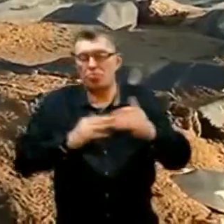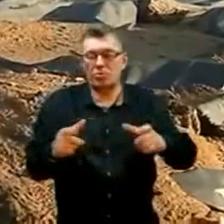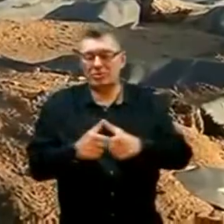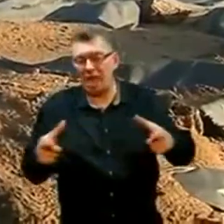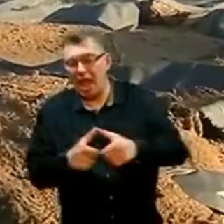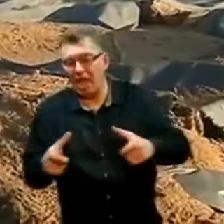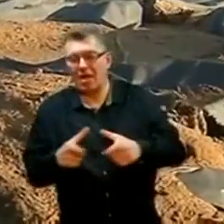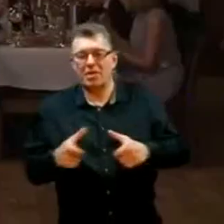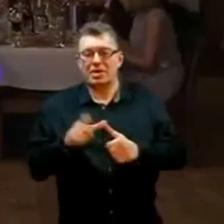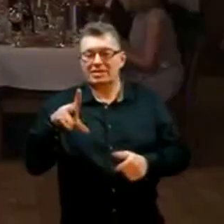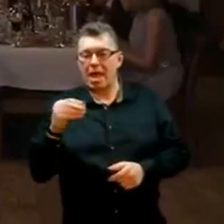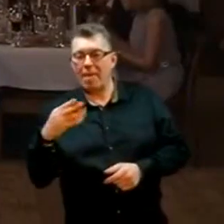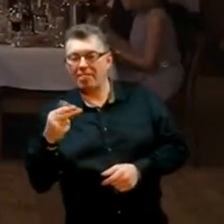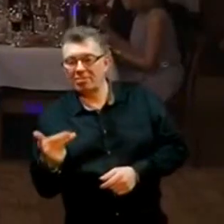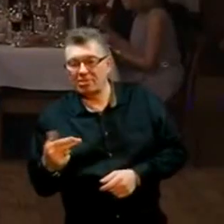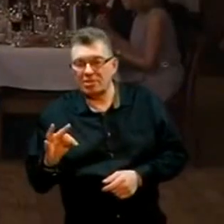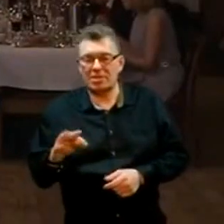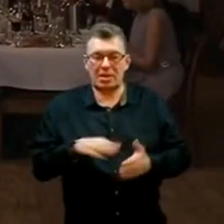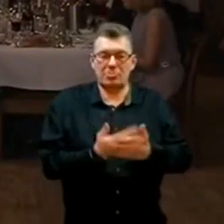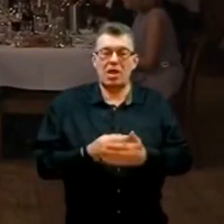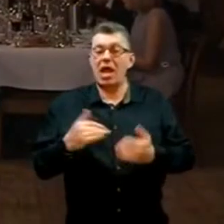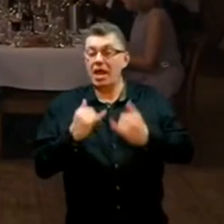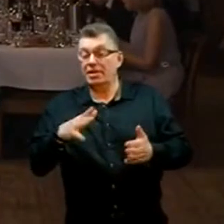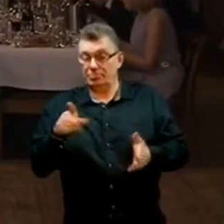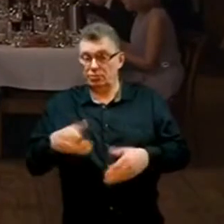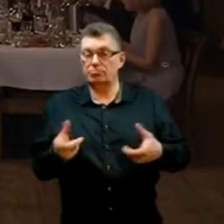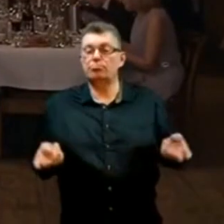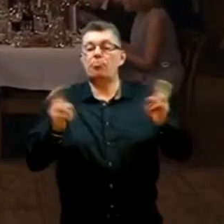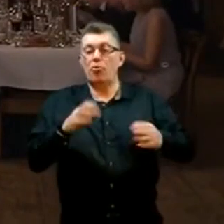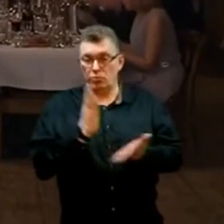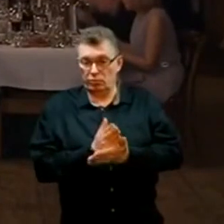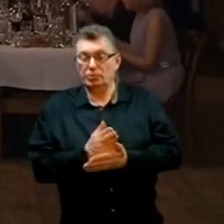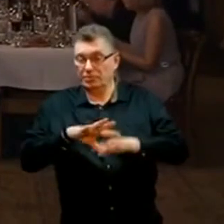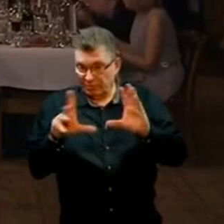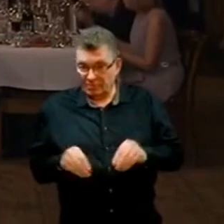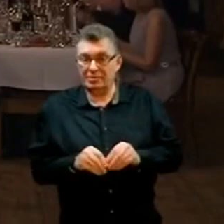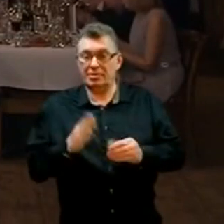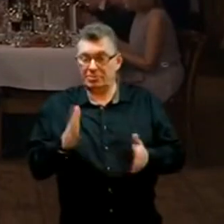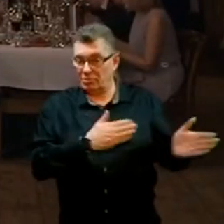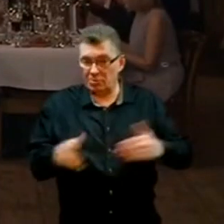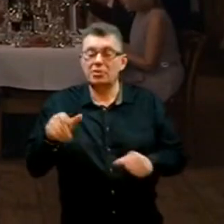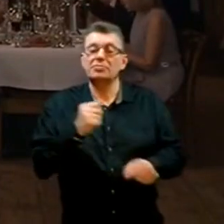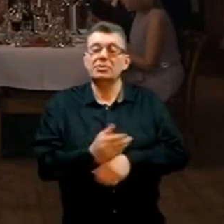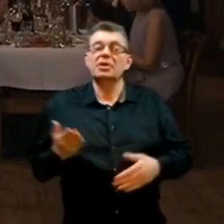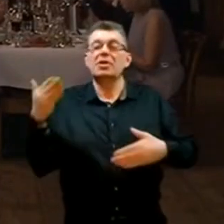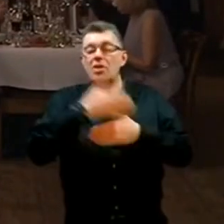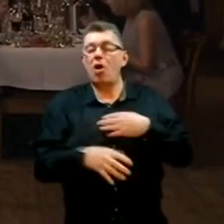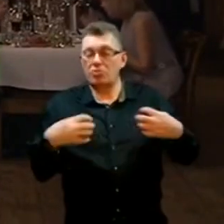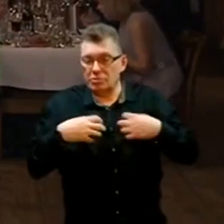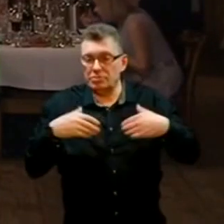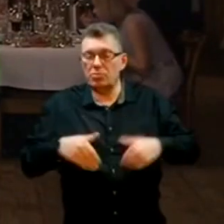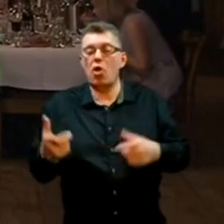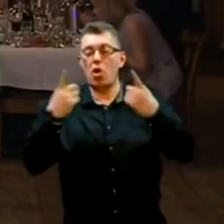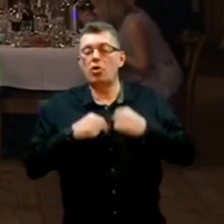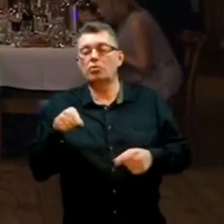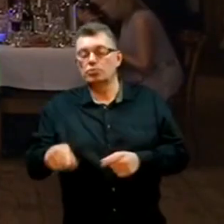cegieł czy worków cementu. Gdy powstanie, znajdą tam opiekę chorzy ukresu życia z małych miejscowości wschodniej ściany